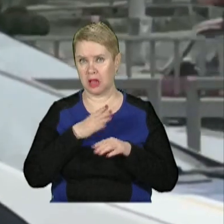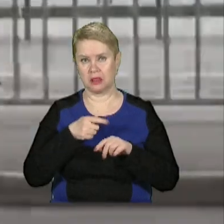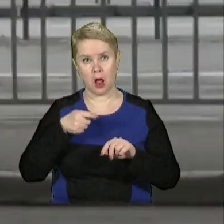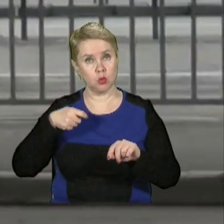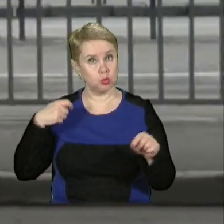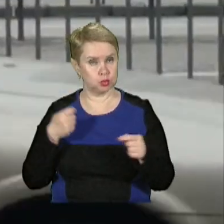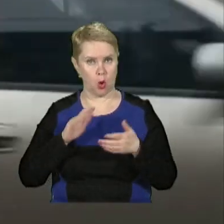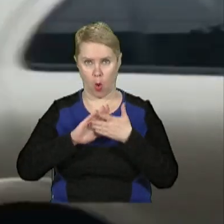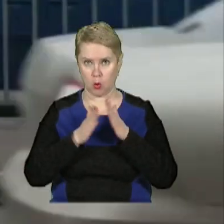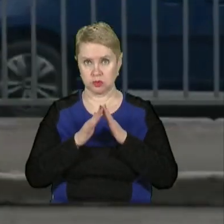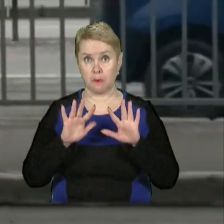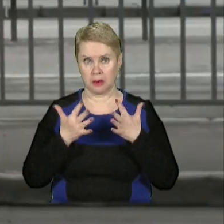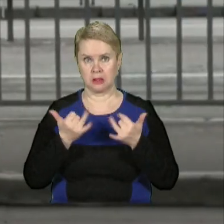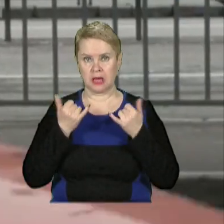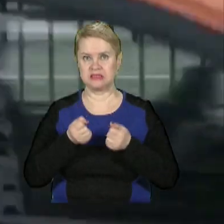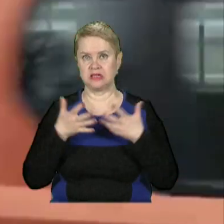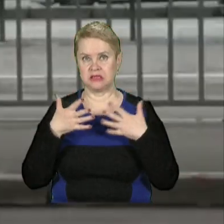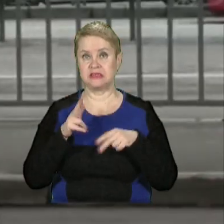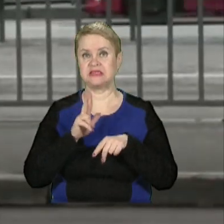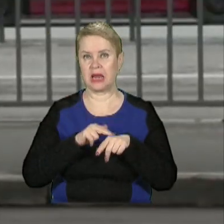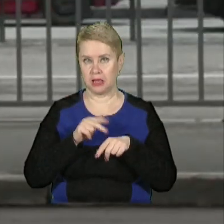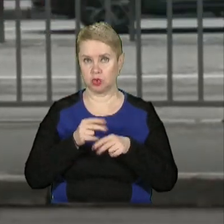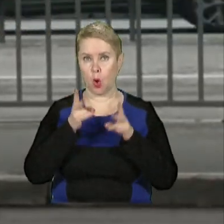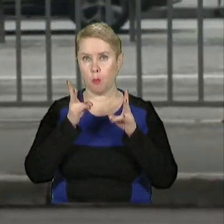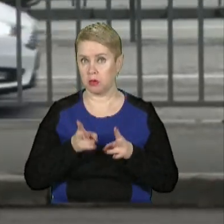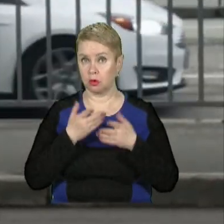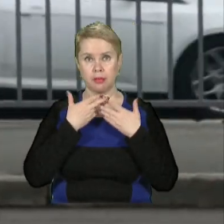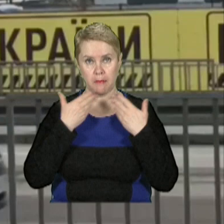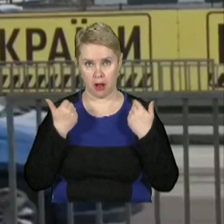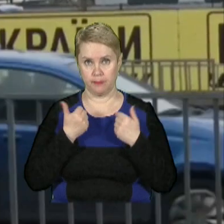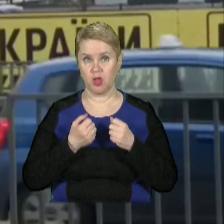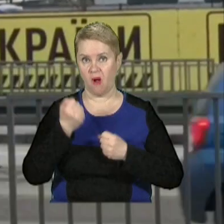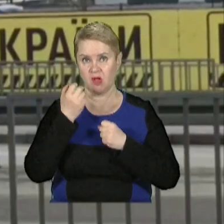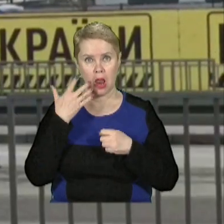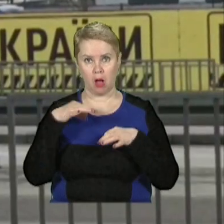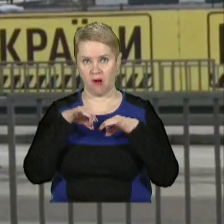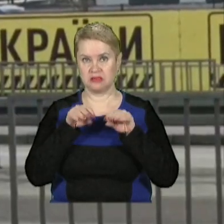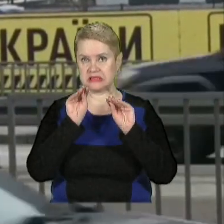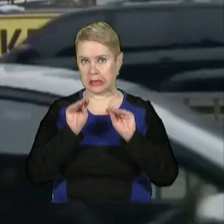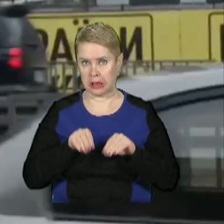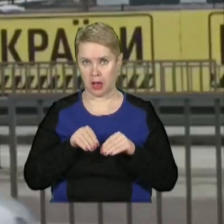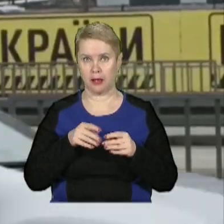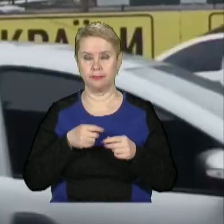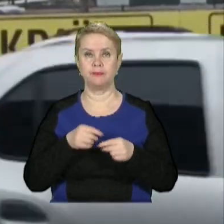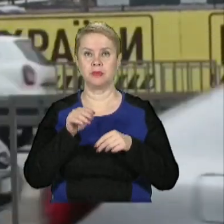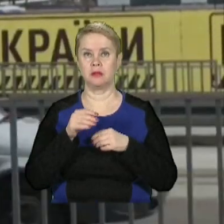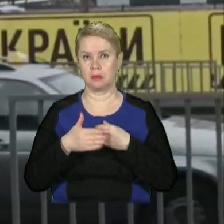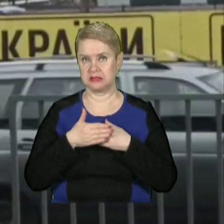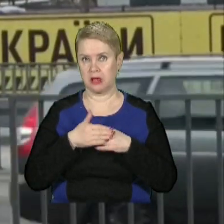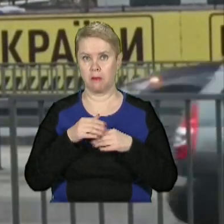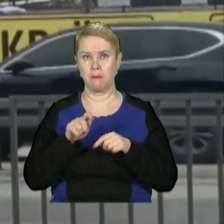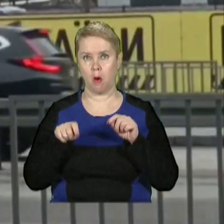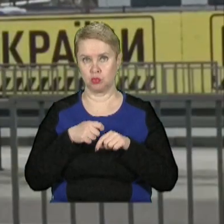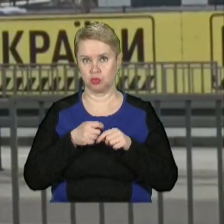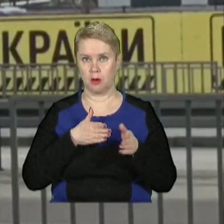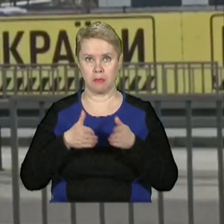тягнучка. Обставини пригоди нині з'ясовують слідчі. Постраждалих немає. На водія легковика склали адмінпротокол за порушення